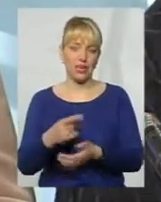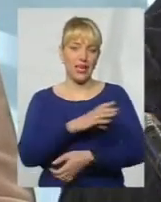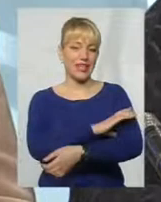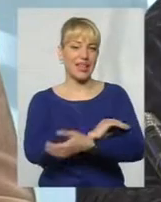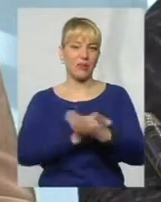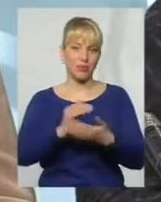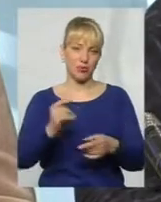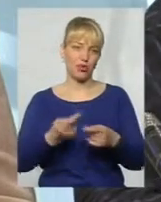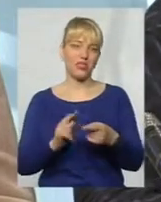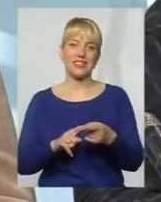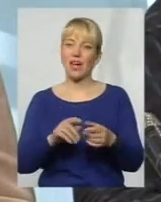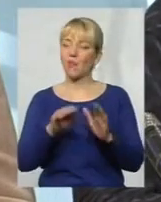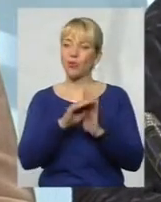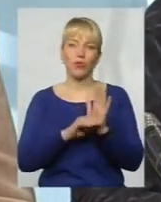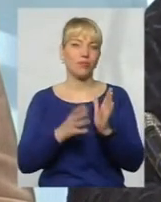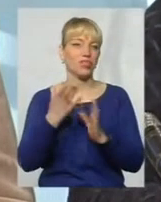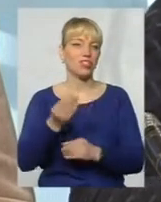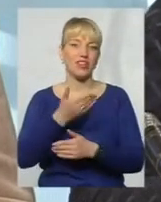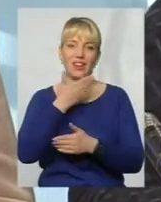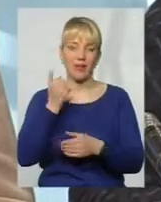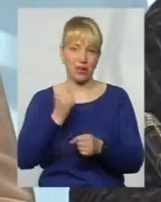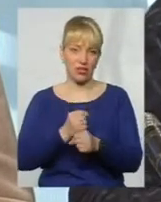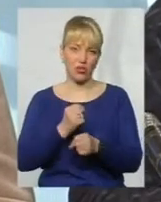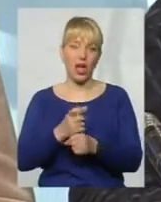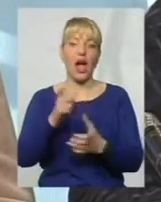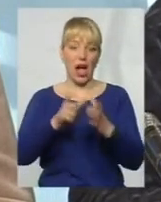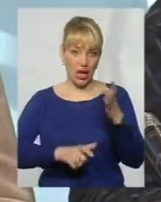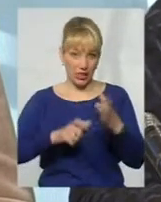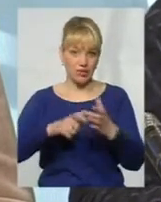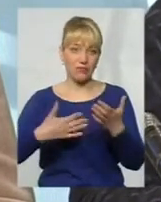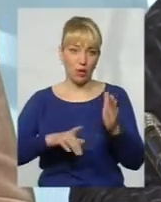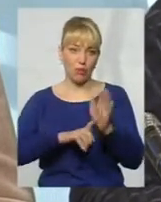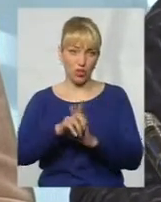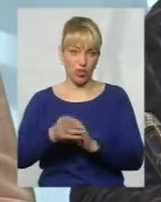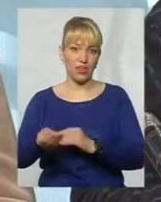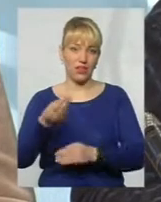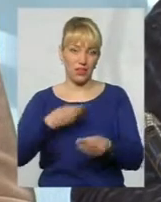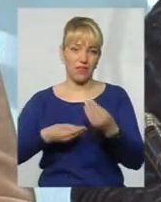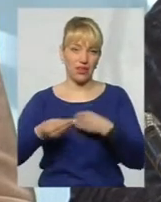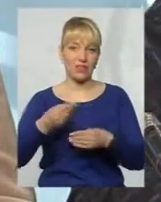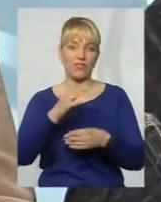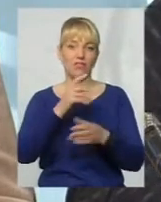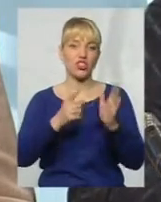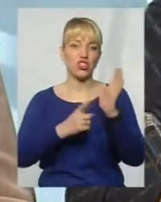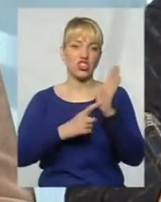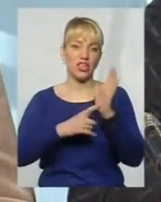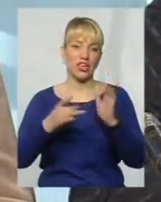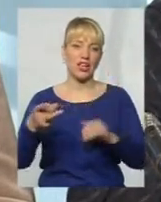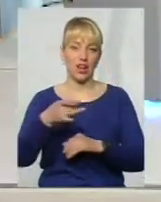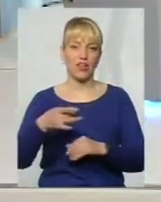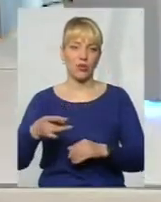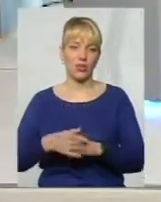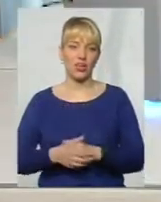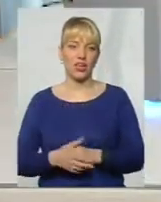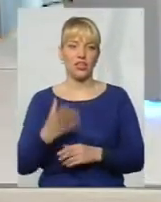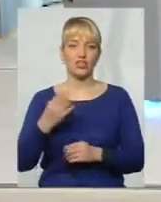то, що ця програма сьогодні не працює, хоча вже рецепти почали виписувати, що в шісти районах що-то там не було навчора. Хочу, що